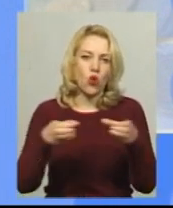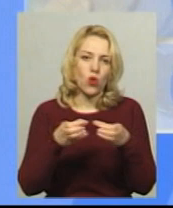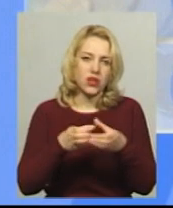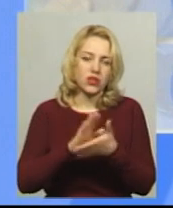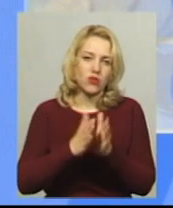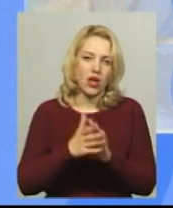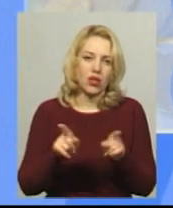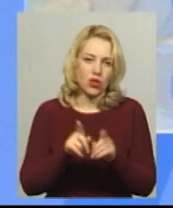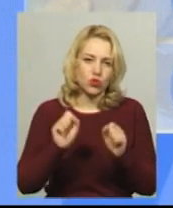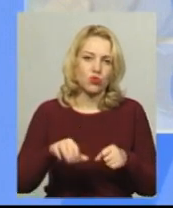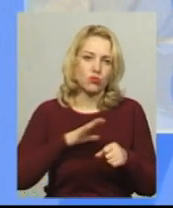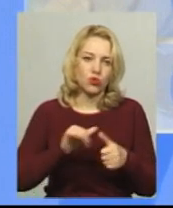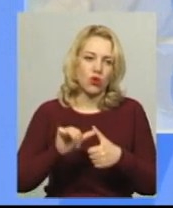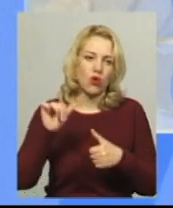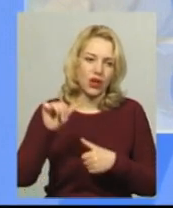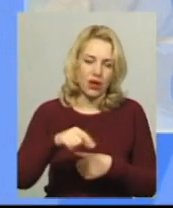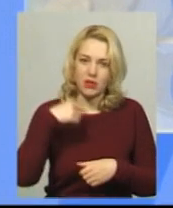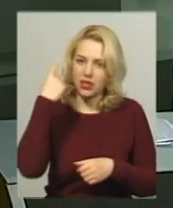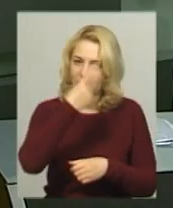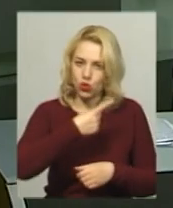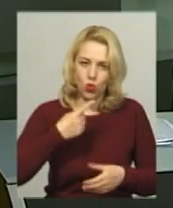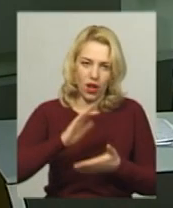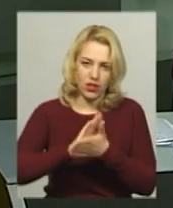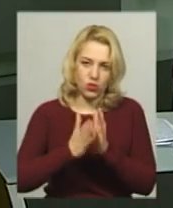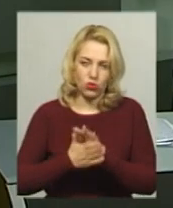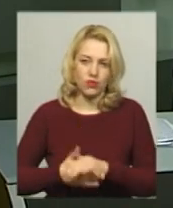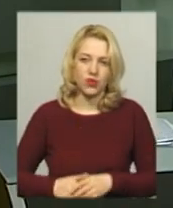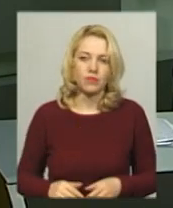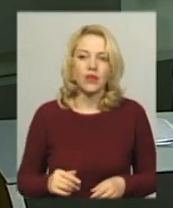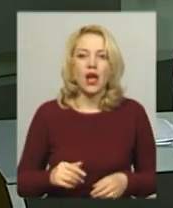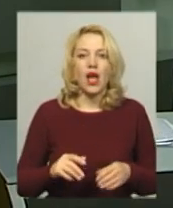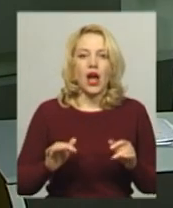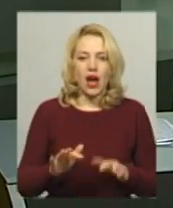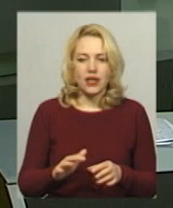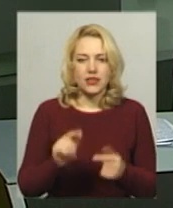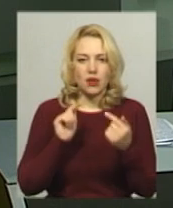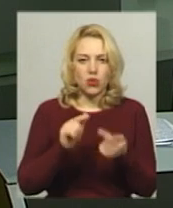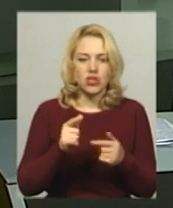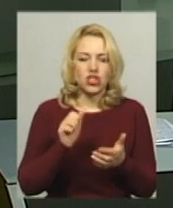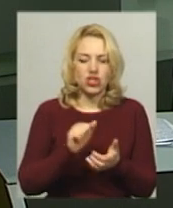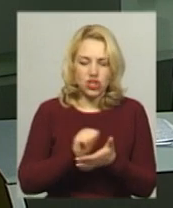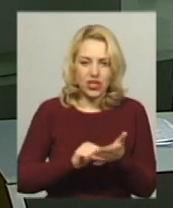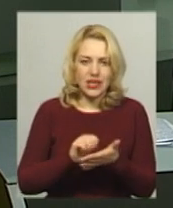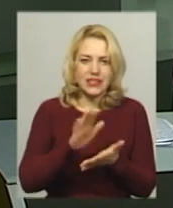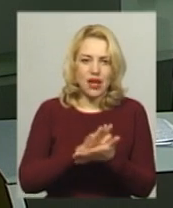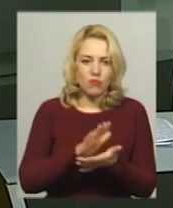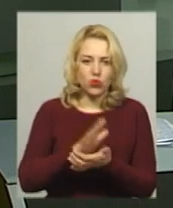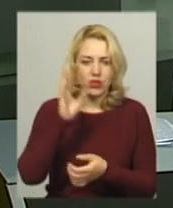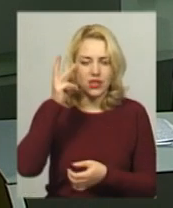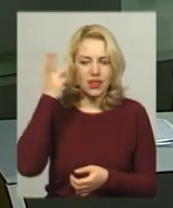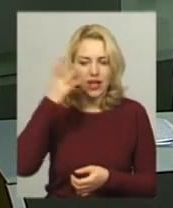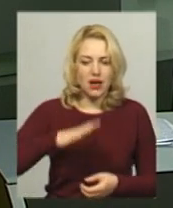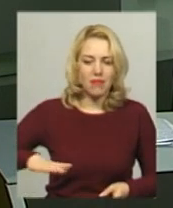окремо укласти індивідуальний договір. Акція протесту через забруднення на Хмельниччині річки відбулася на